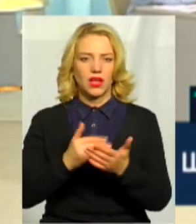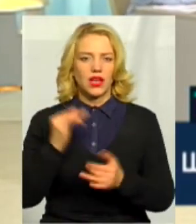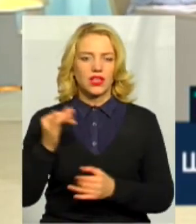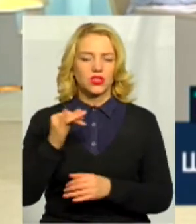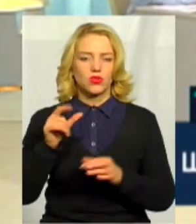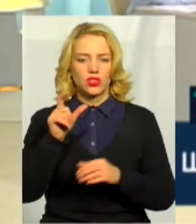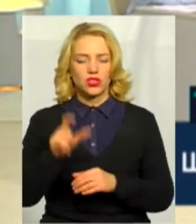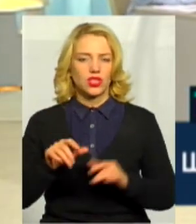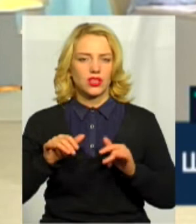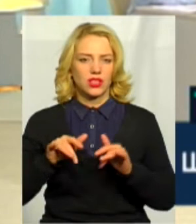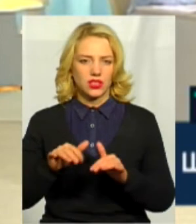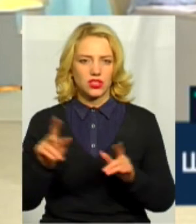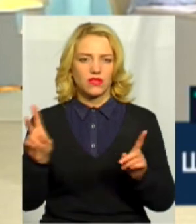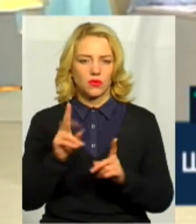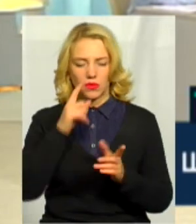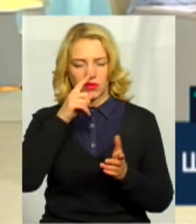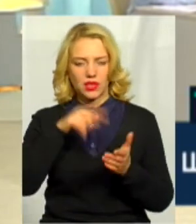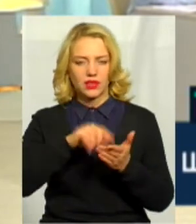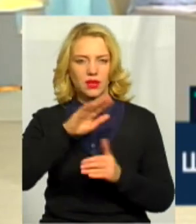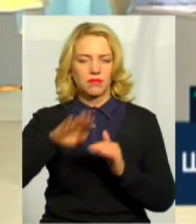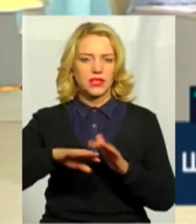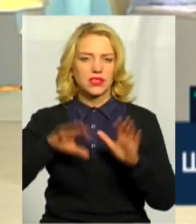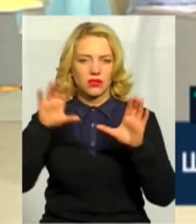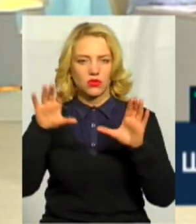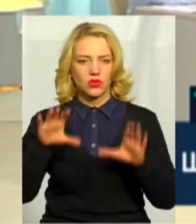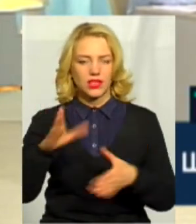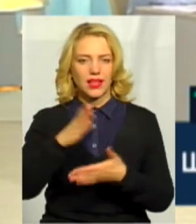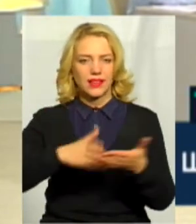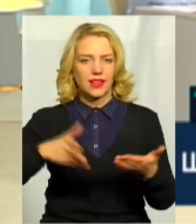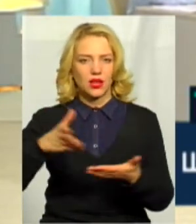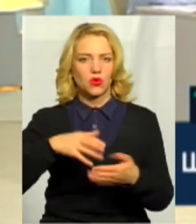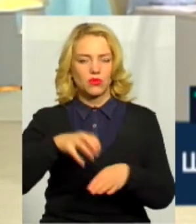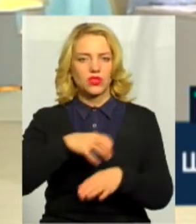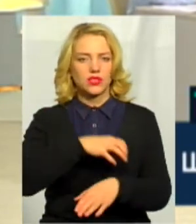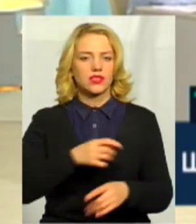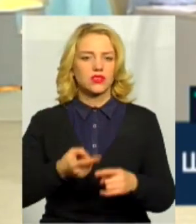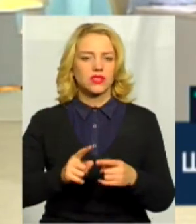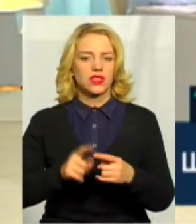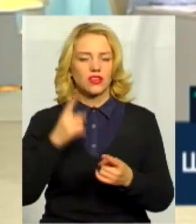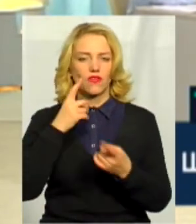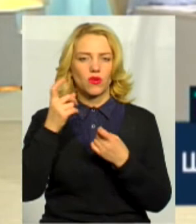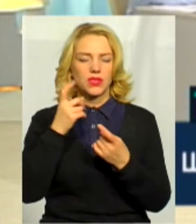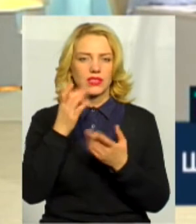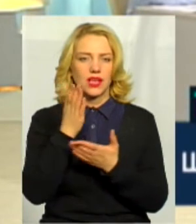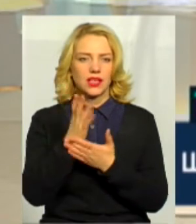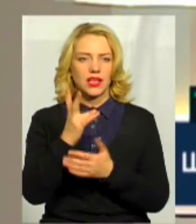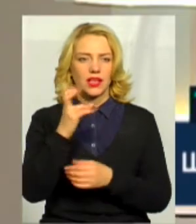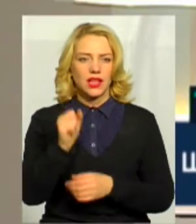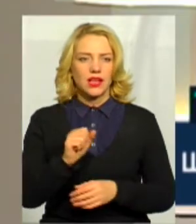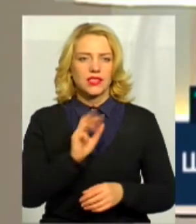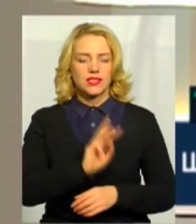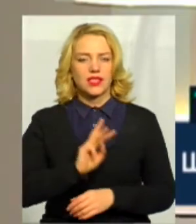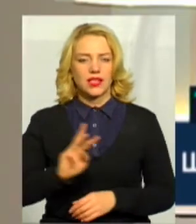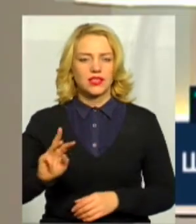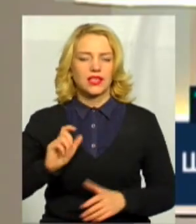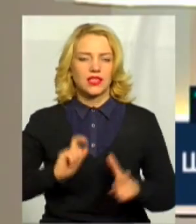діячів, чия діяльність підпитає під дію закону про декомунізацію. Ця інформація є на сайті Інституту